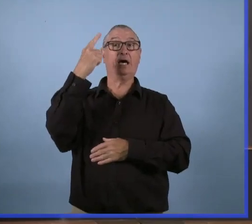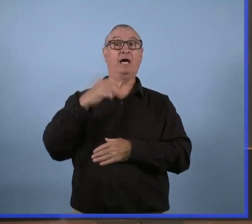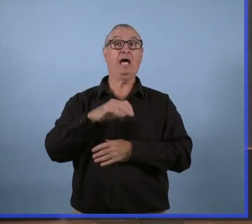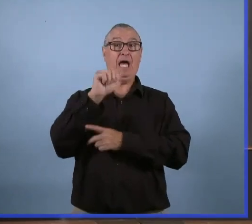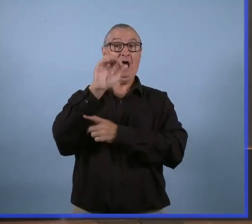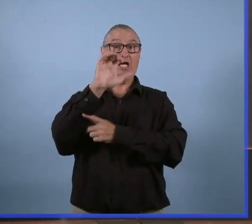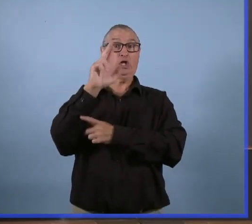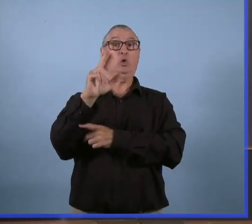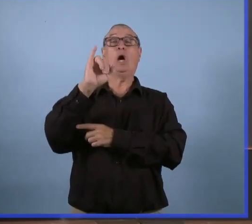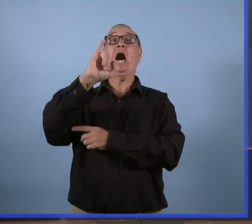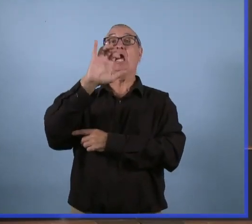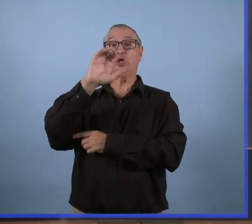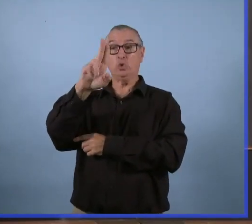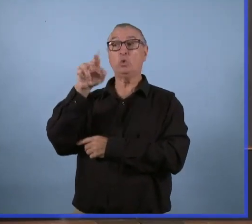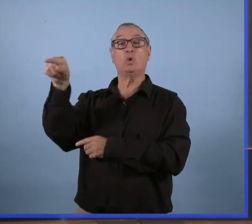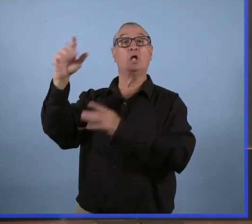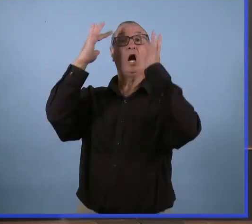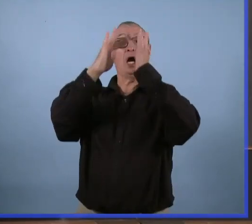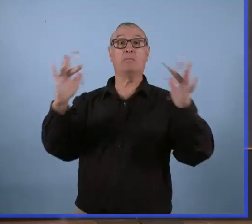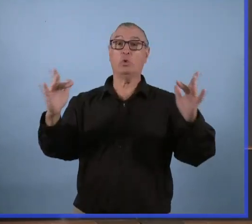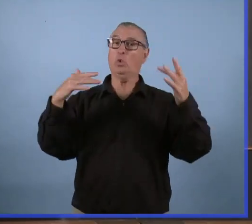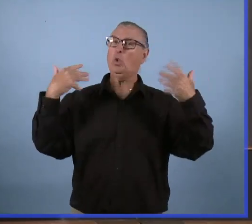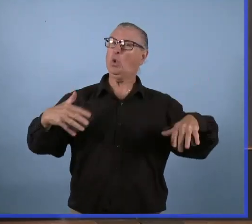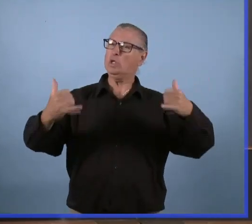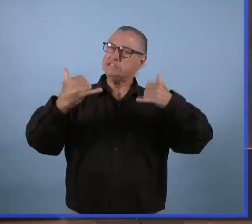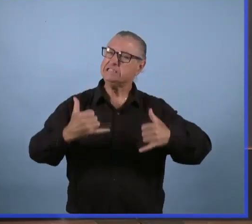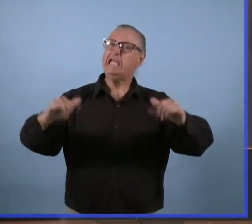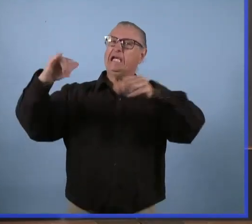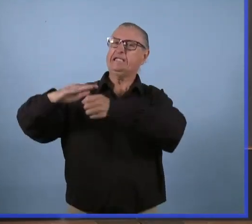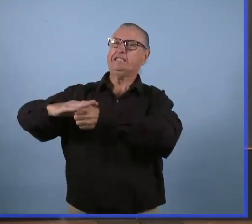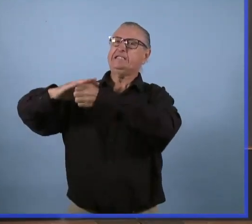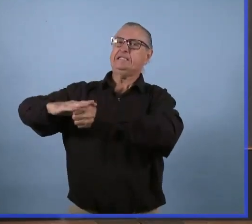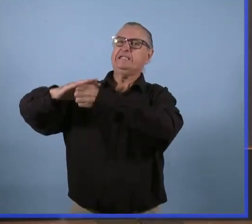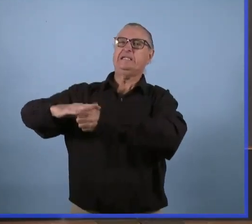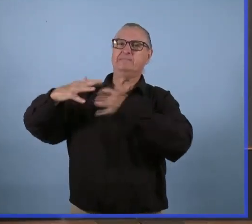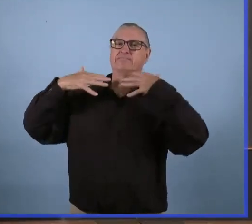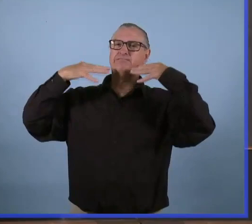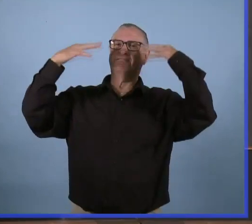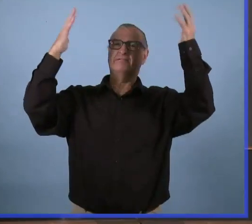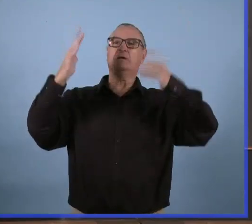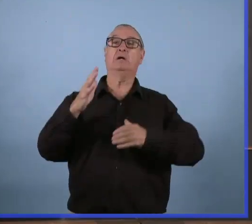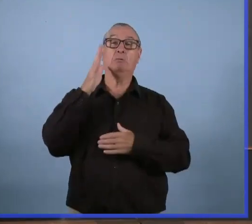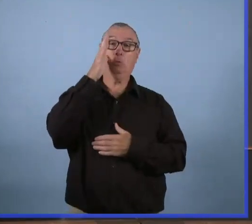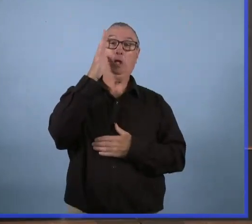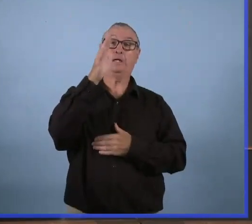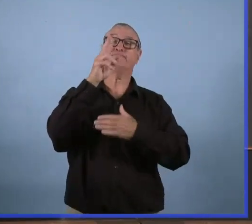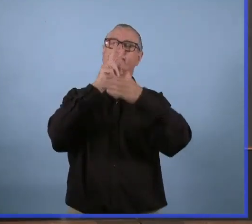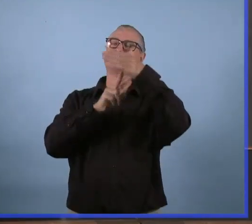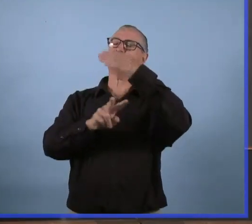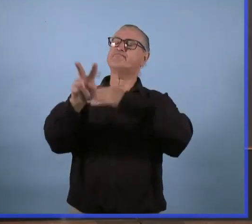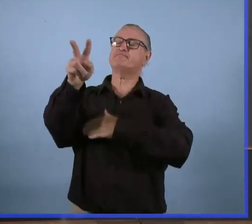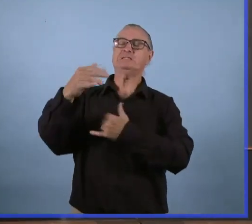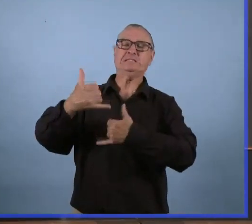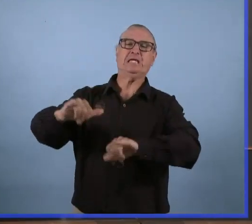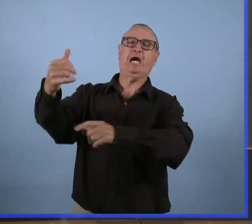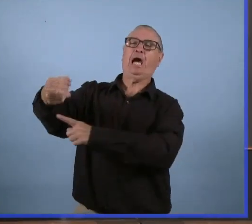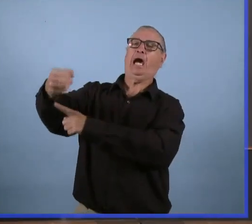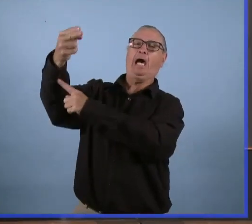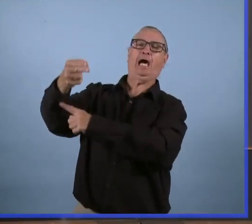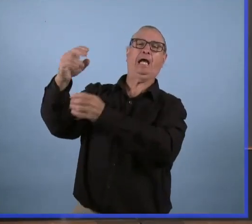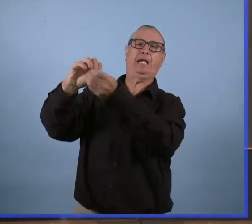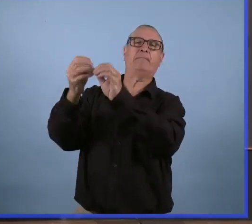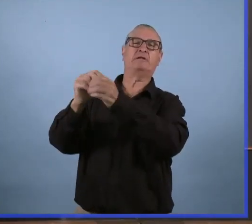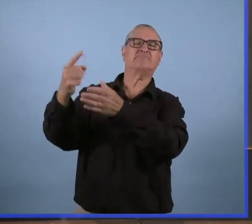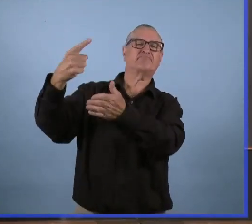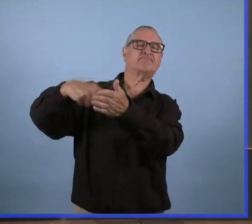Malgré la baisse du nombre de cas au cours de la semaine passée, on s'attend à que le nombre d'hospitalisations et